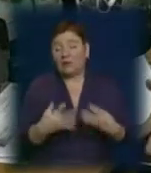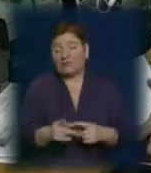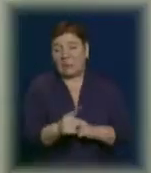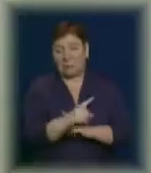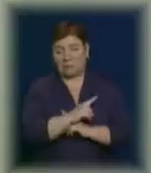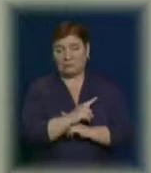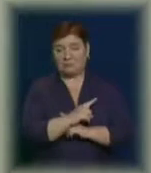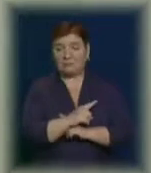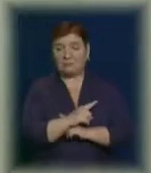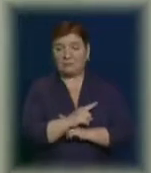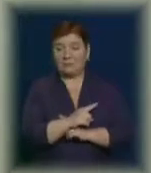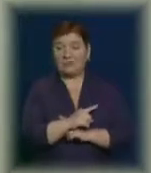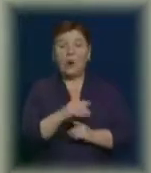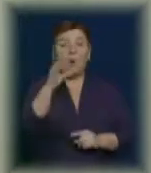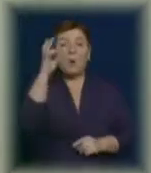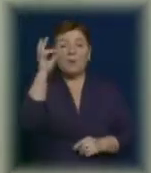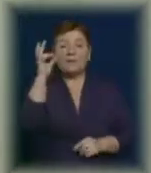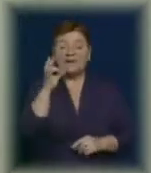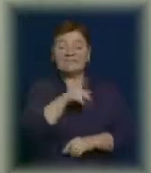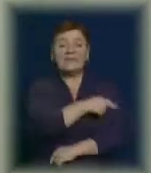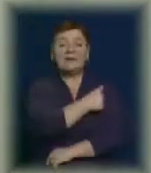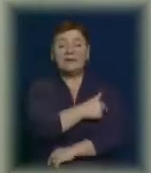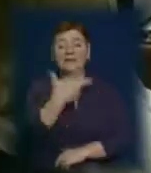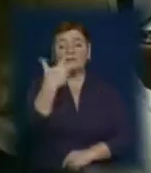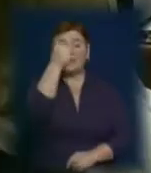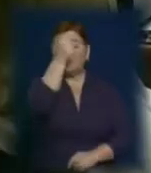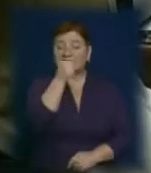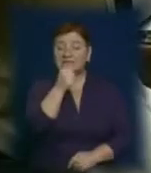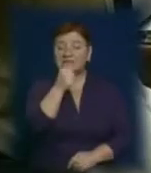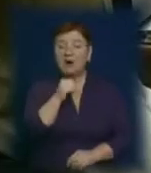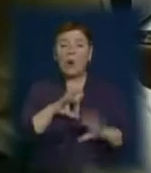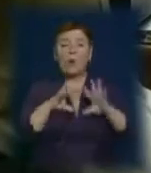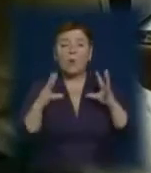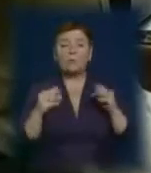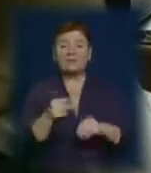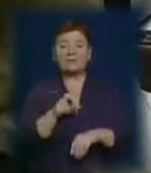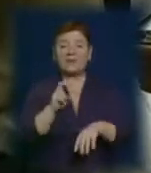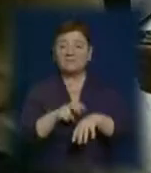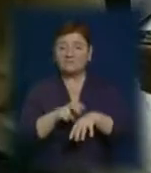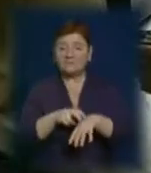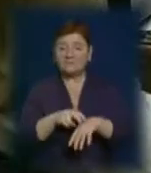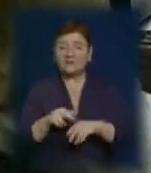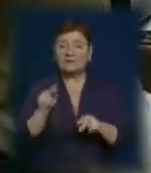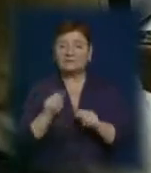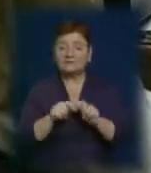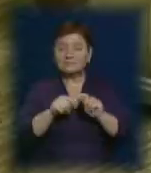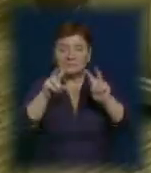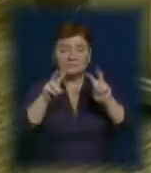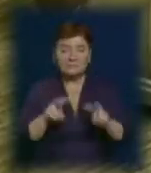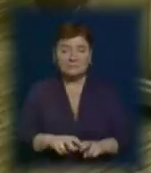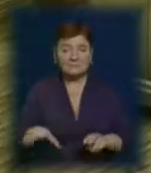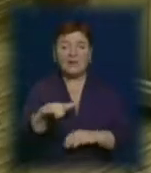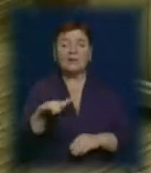У німецькій клініці Сергій провів майже три місяці. Там він прийшов комплексне медичне обстеження. За зібрані волонтерами кошти